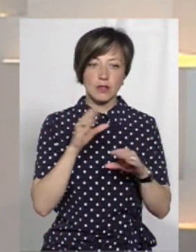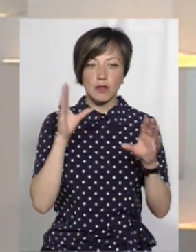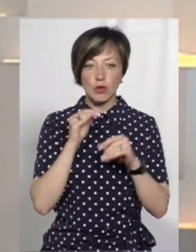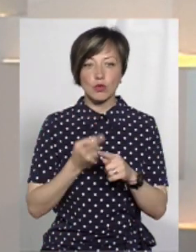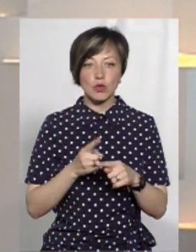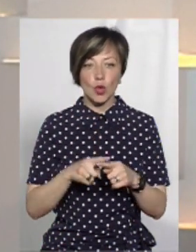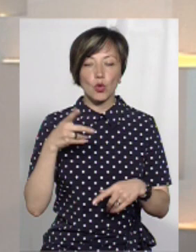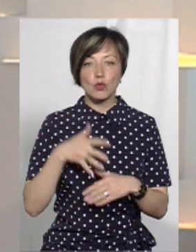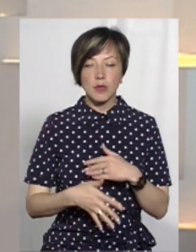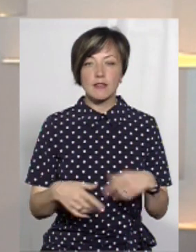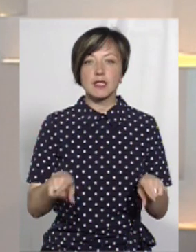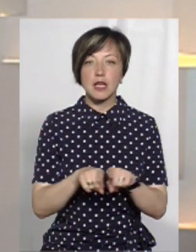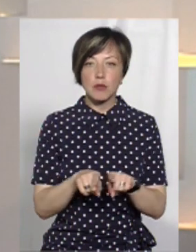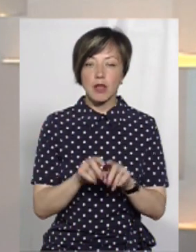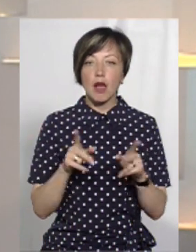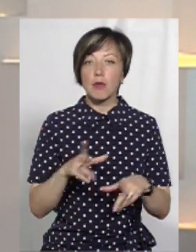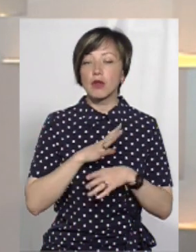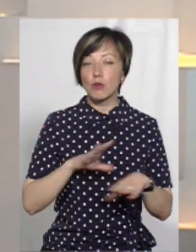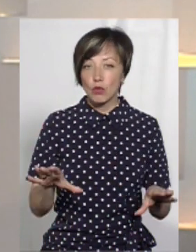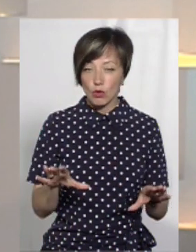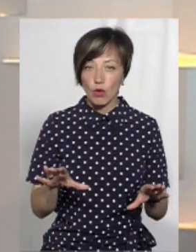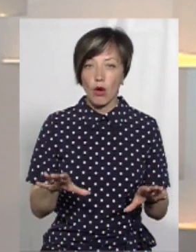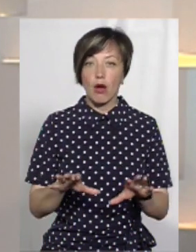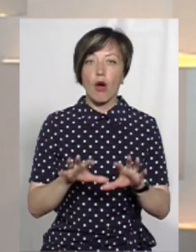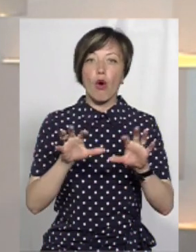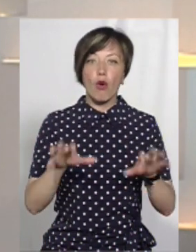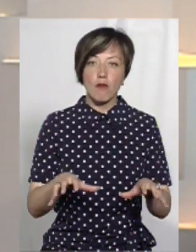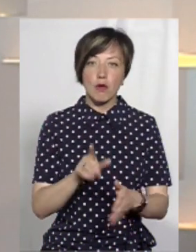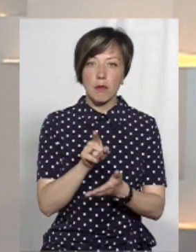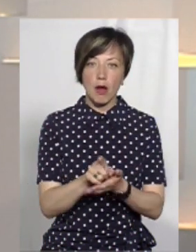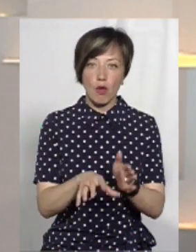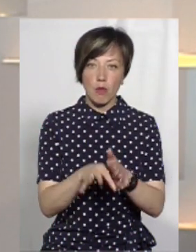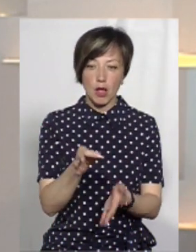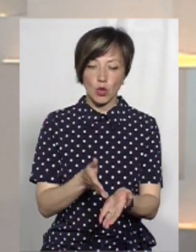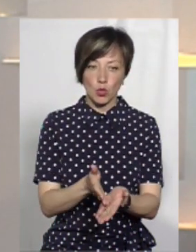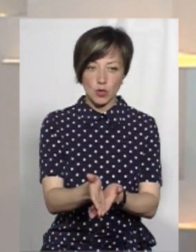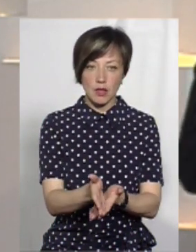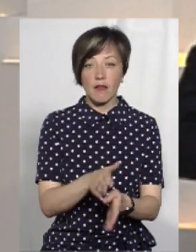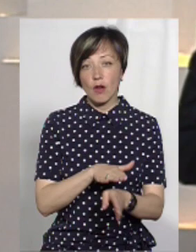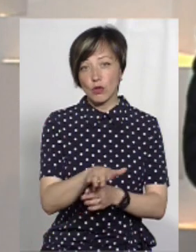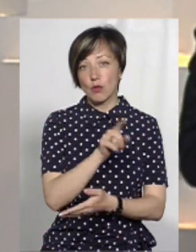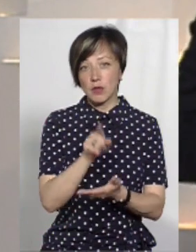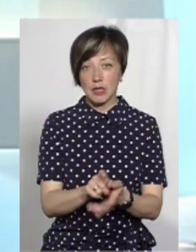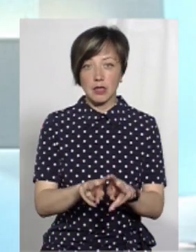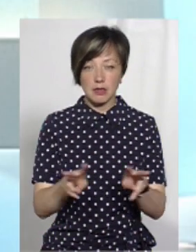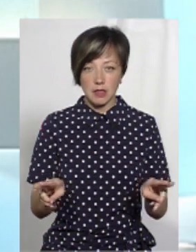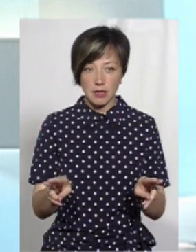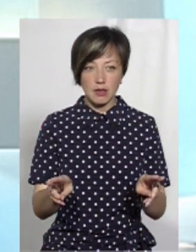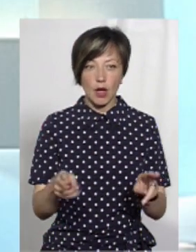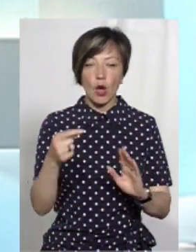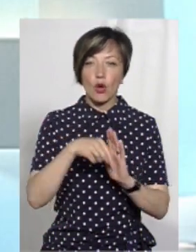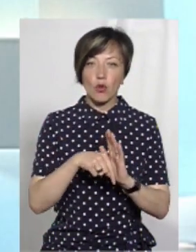чи не вдалося. Тому що, розумієте, все рівно, як би там не було, голова має обрати курс. Виконуючі обов'язки так само могли…